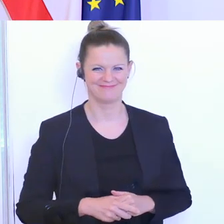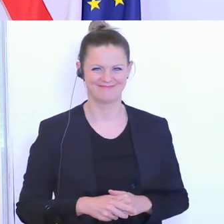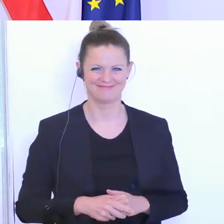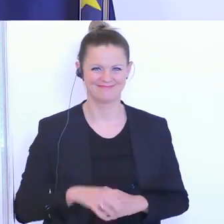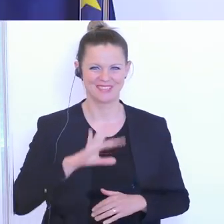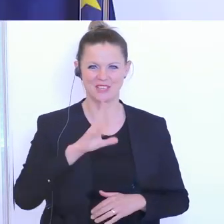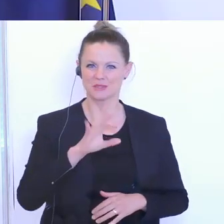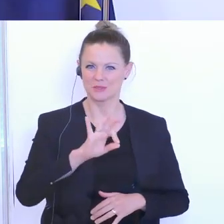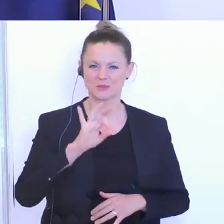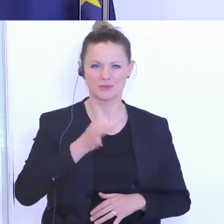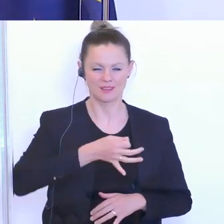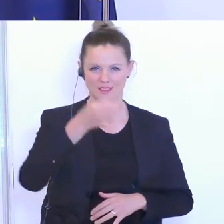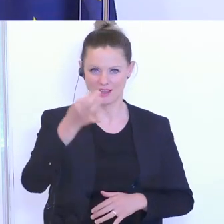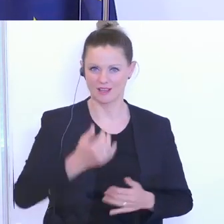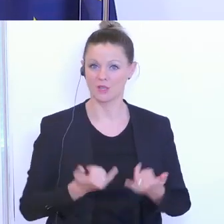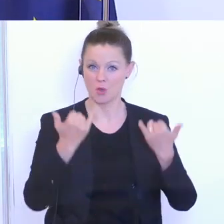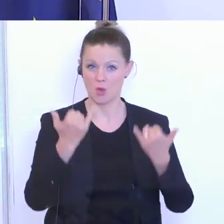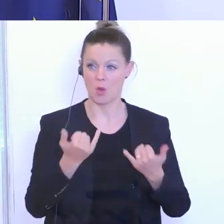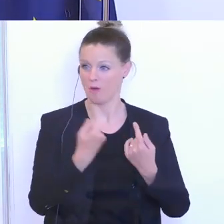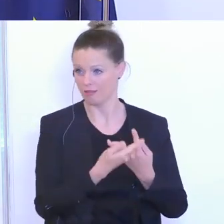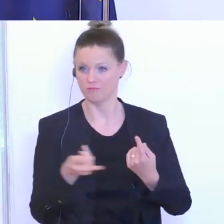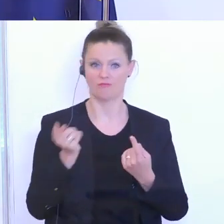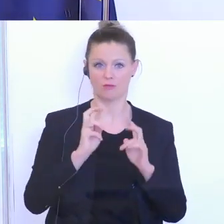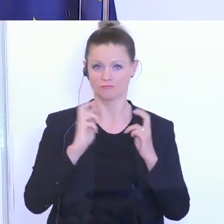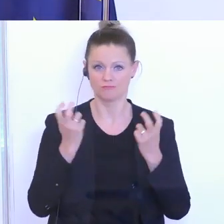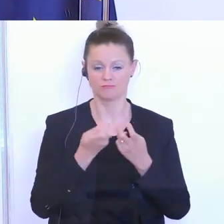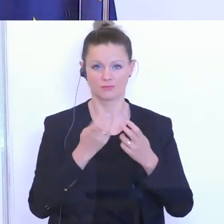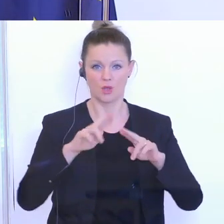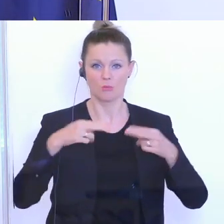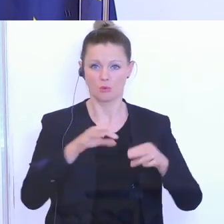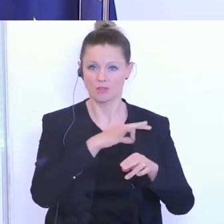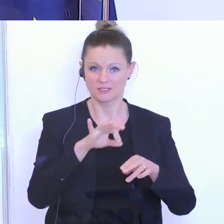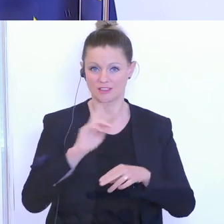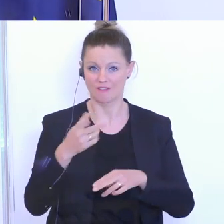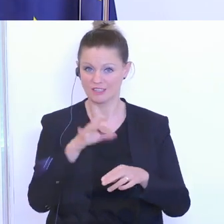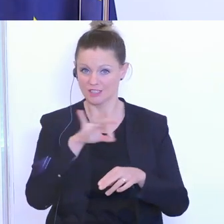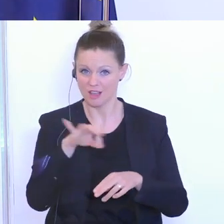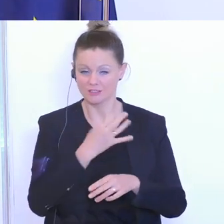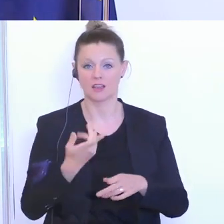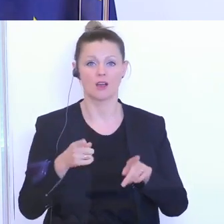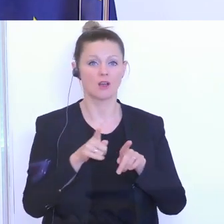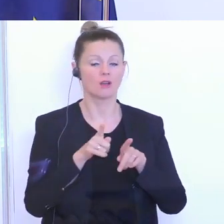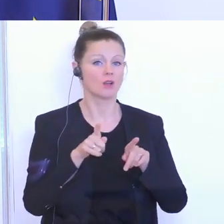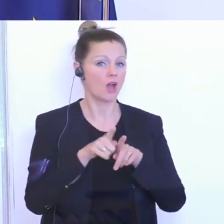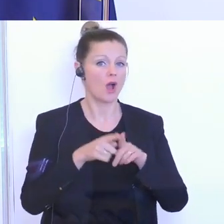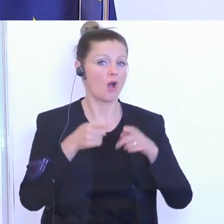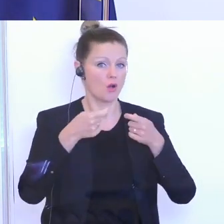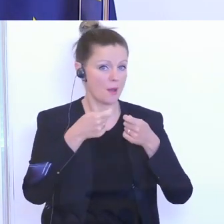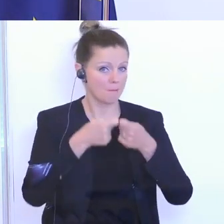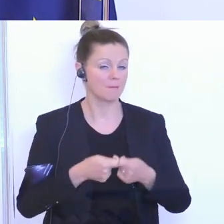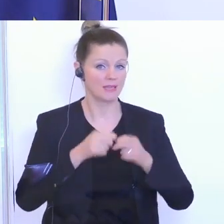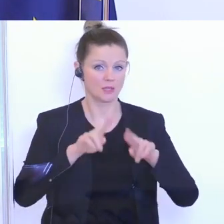Schönen guten Tag, wir haben heute eine Runde gehabt mit dem Herrn Bundeskanzler, mit dem Herrn Vizekanzler, mit Mitgliedern der